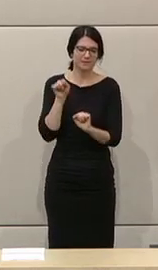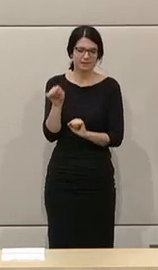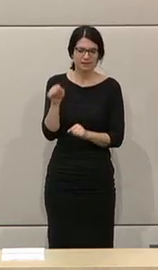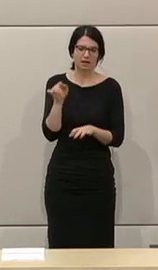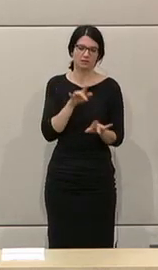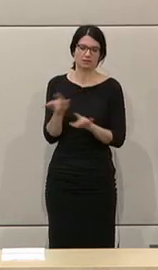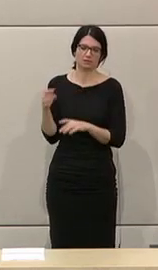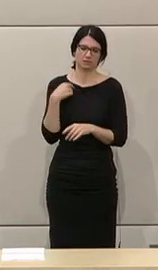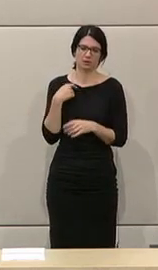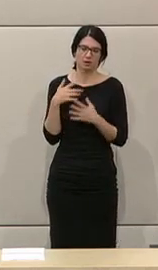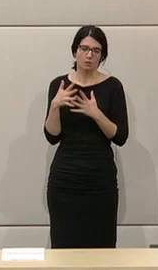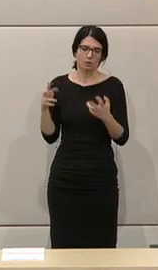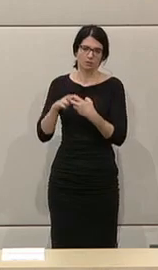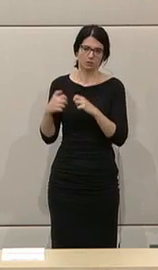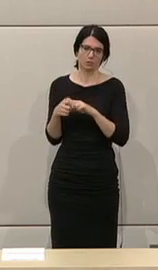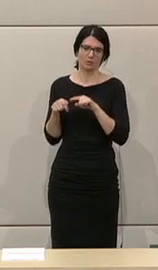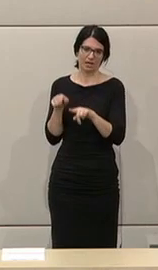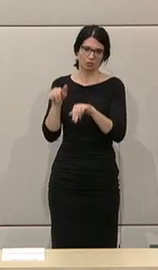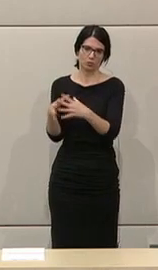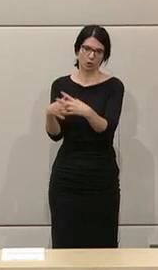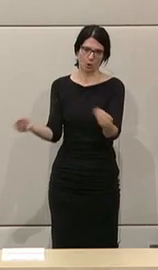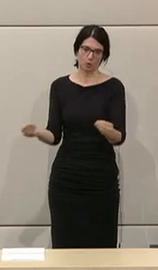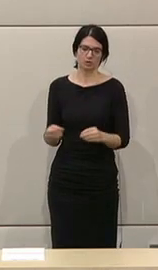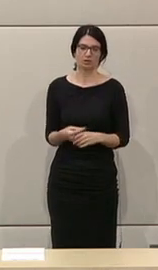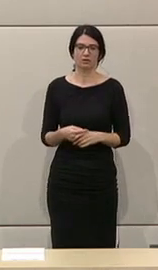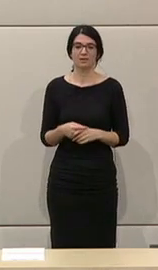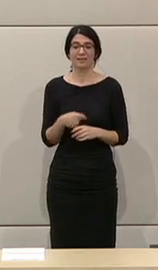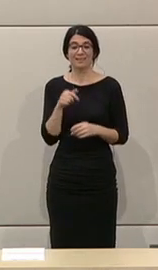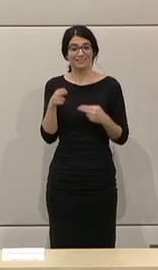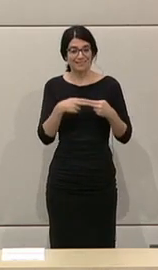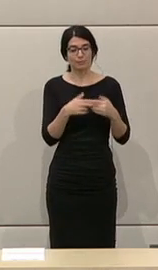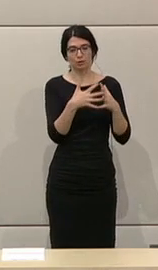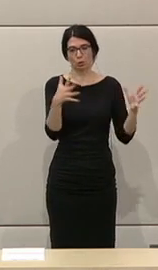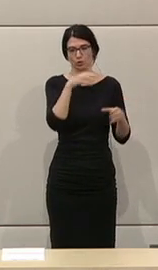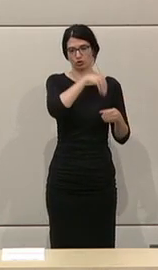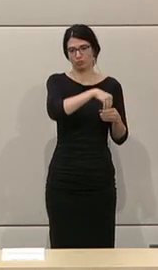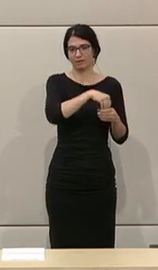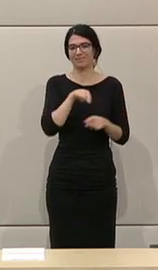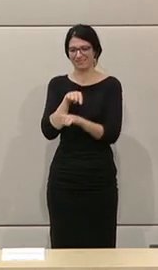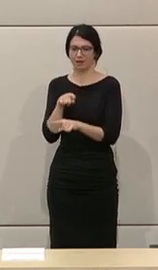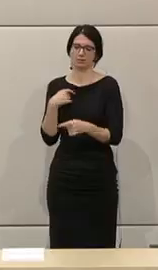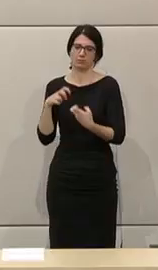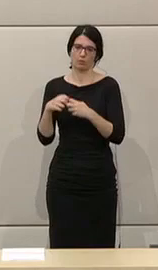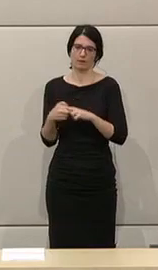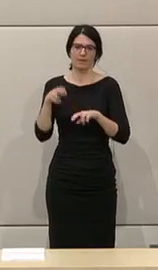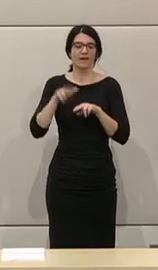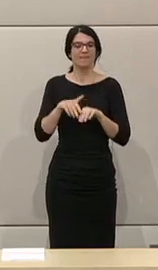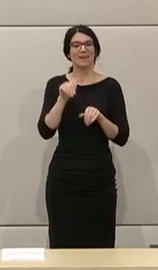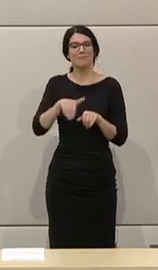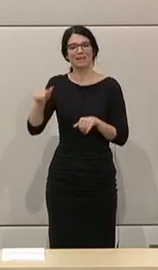begraben. Dort sind die echten Probleme zusätzlich zu den Großspenden. Es ist die Frage, wenn sich Militäre